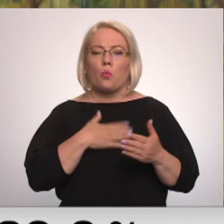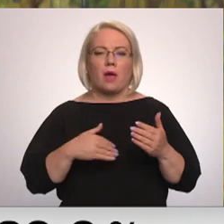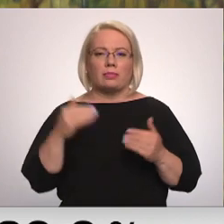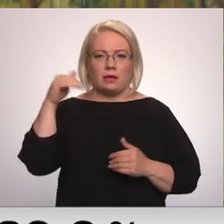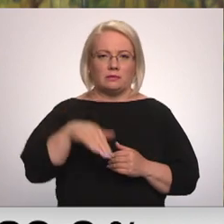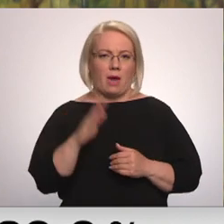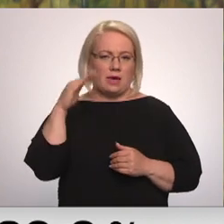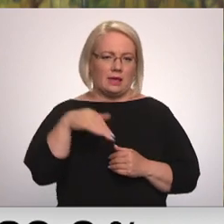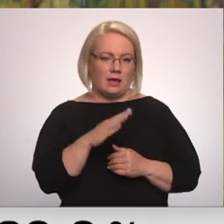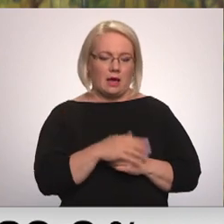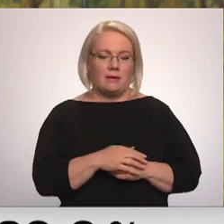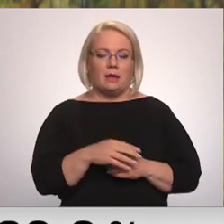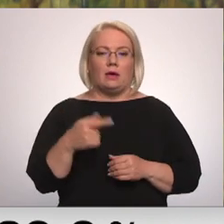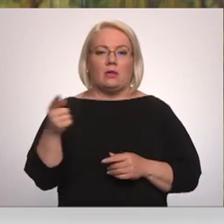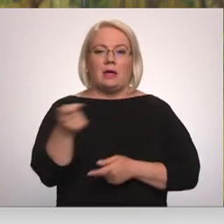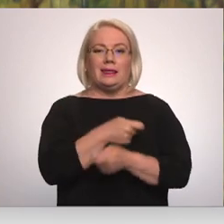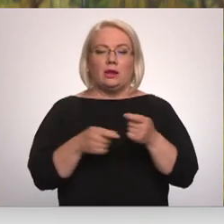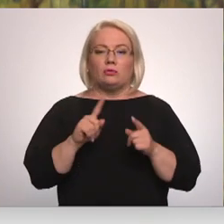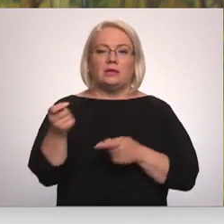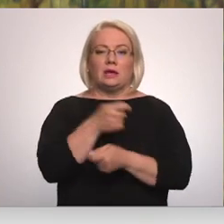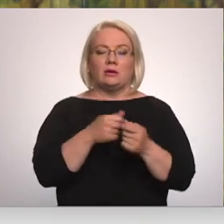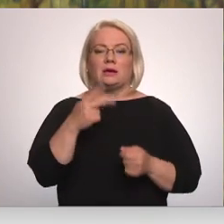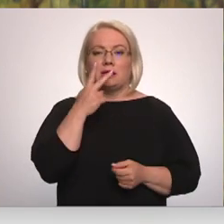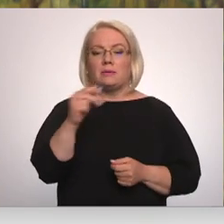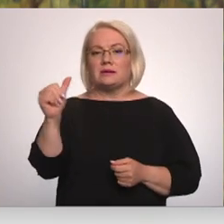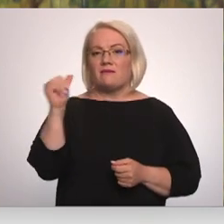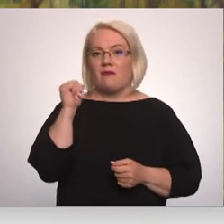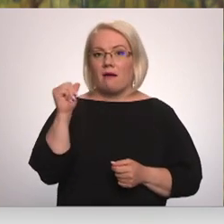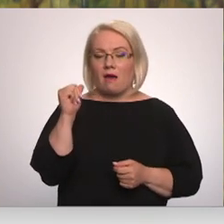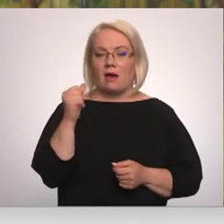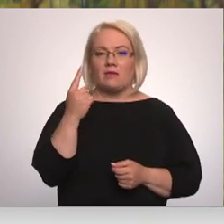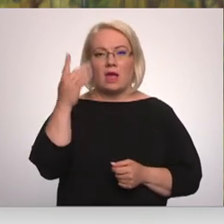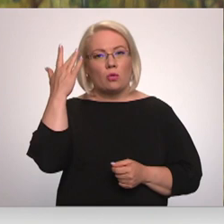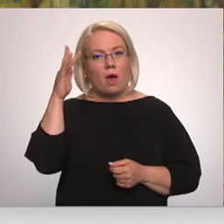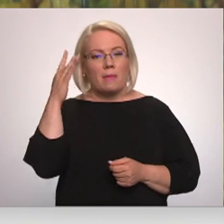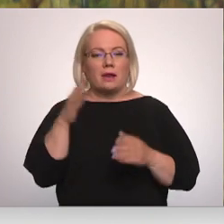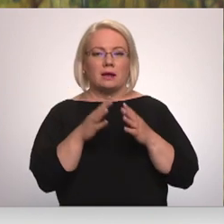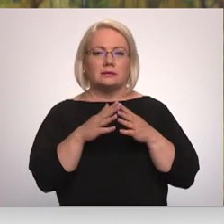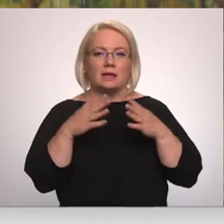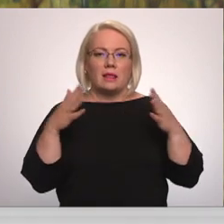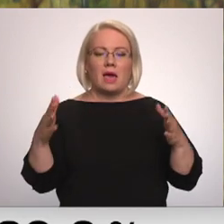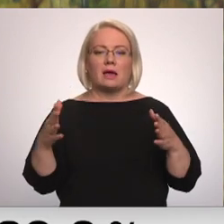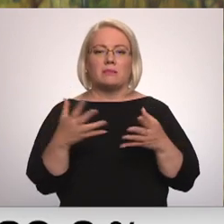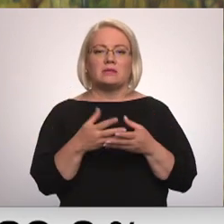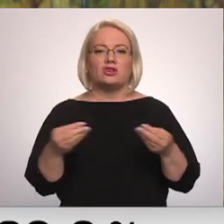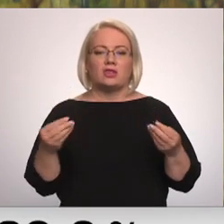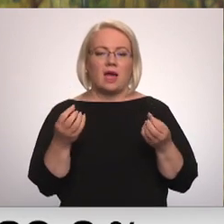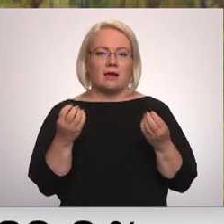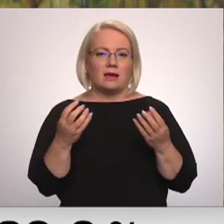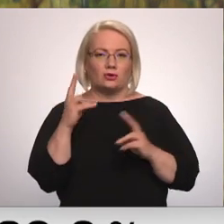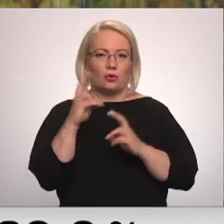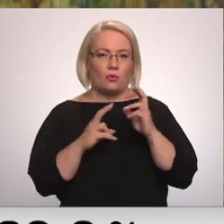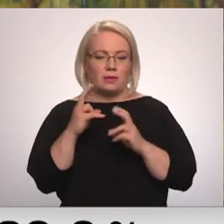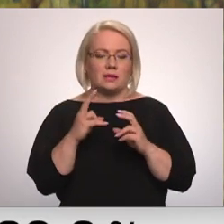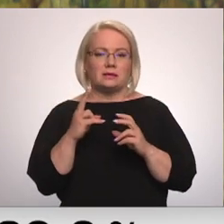Tirgus ir dinamisks. Ja mēs skatāmies vakardienu, piemēram, šis prādziens vienā no Amerikas lielākajām sašķidrinātās gāzes rūpnīcām.